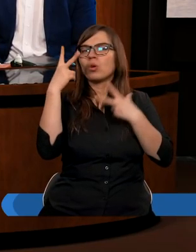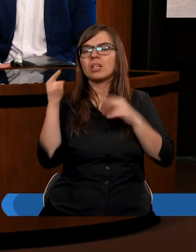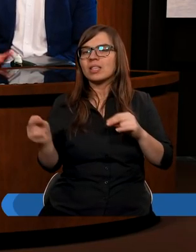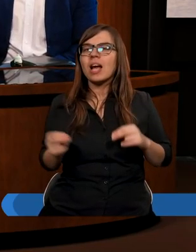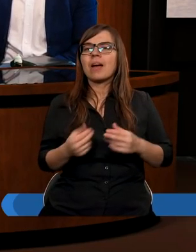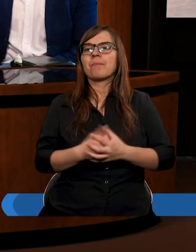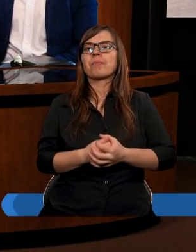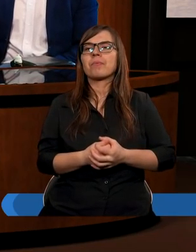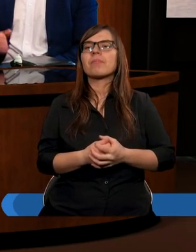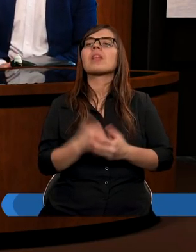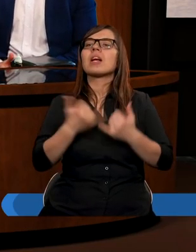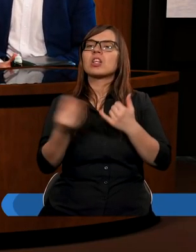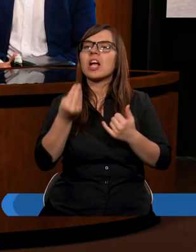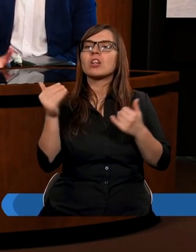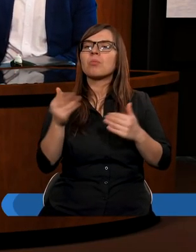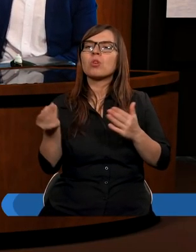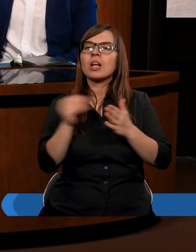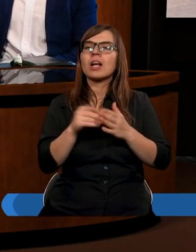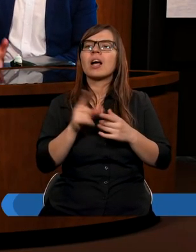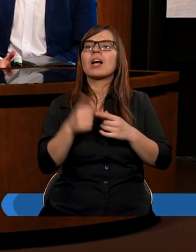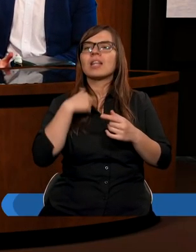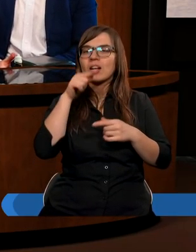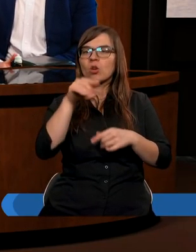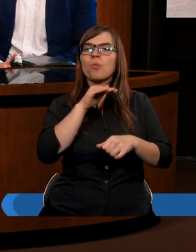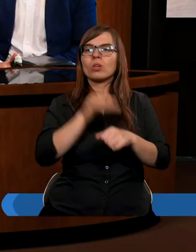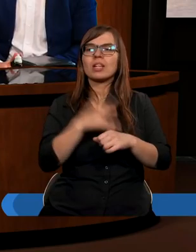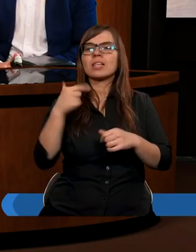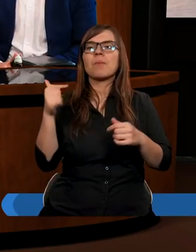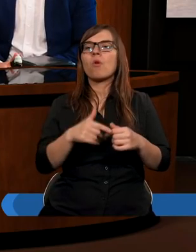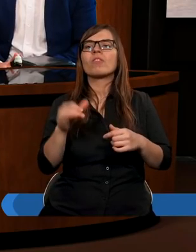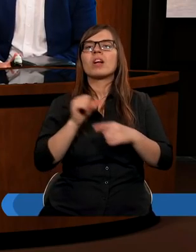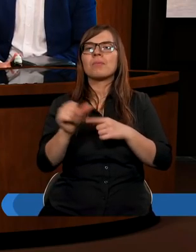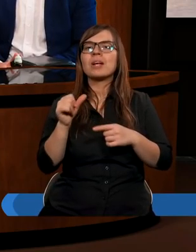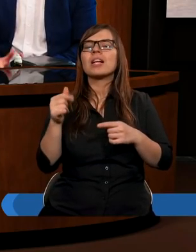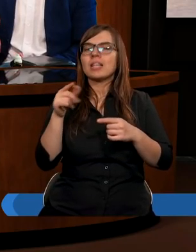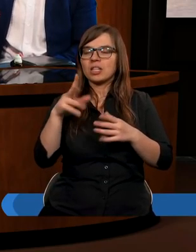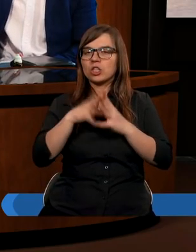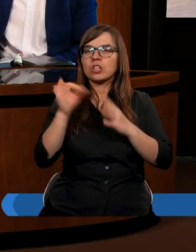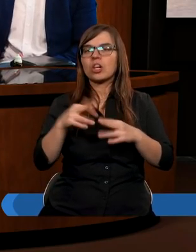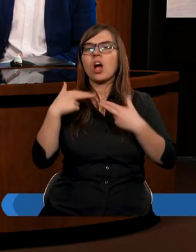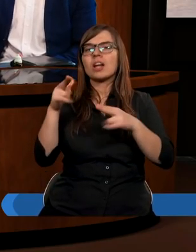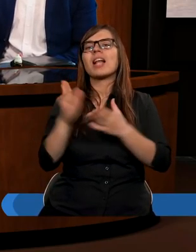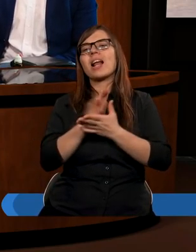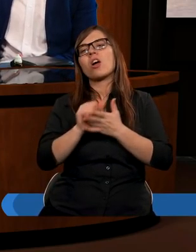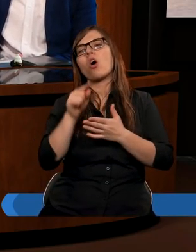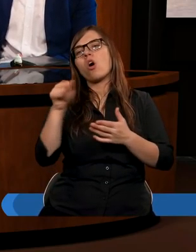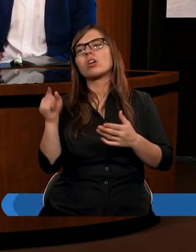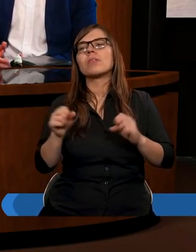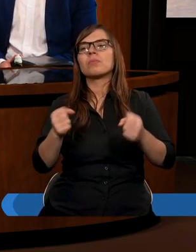ludzie, no to tak jest. Jeśli można jeszcze, ja się z Tobą zgadzam, że nie powinno być oddawanie dziesięciny uzależnione od tego,